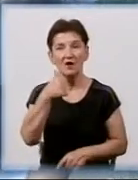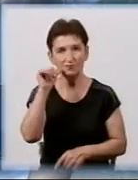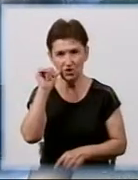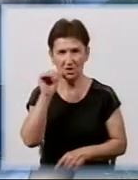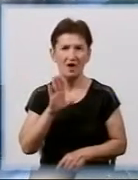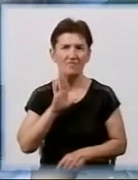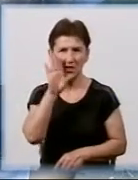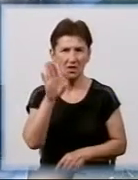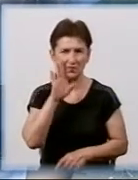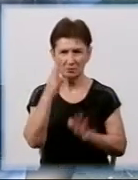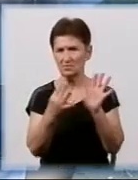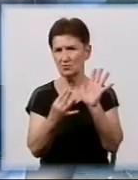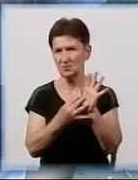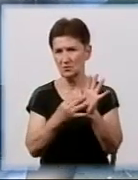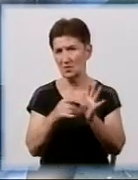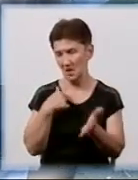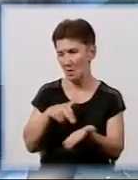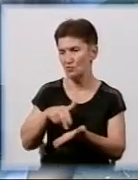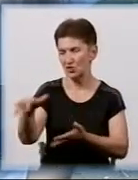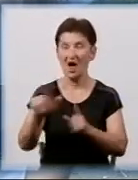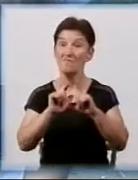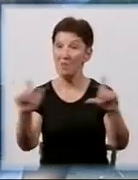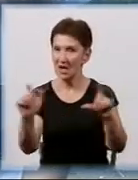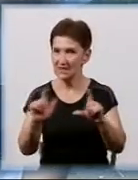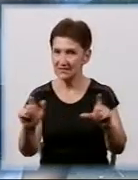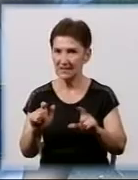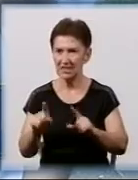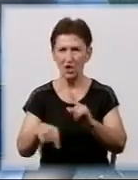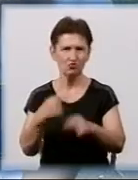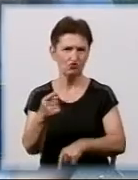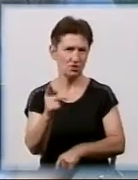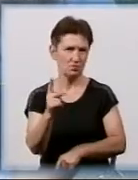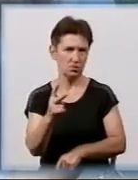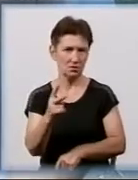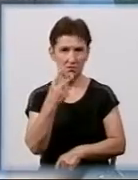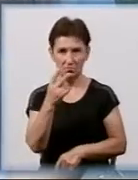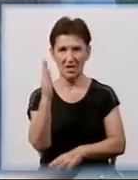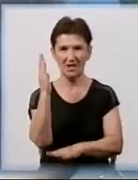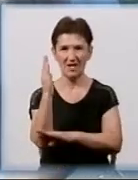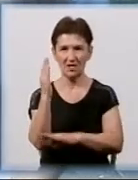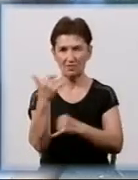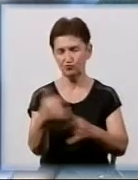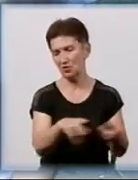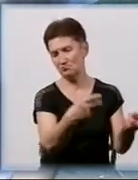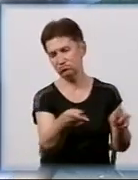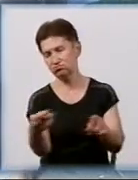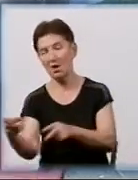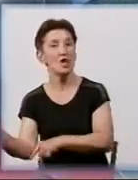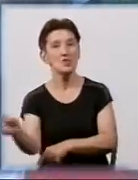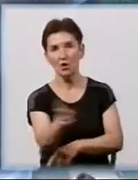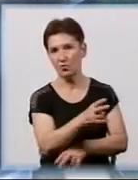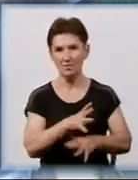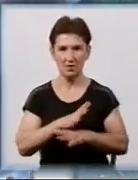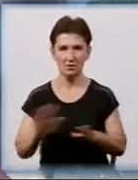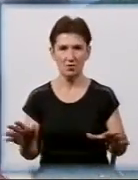десь о 9-й годині пішла до магазину, поверталася десь за півтори-дві години і вже дерева були повалені і вже нікого не було. Тобто вони